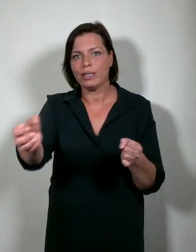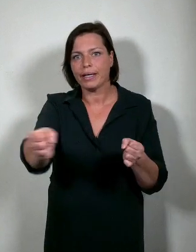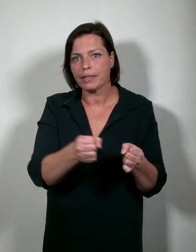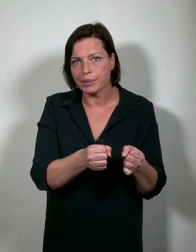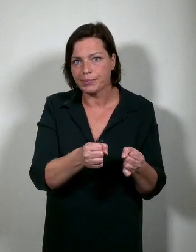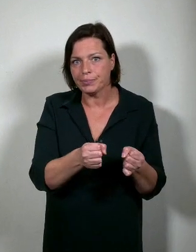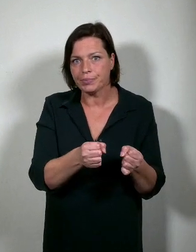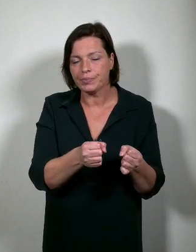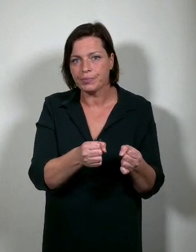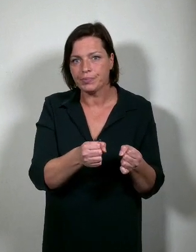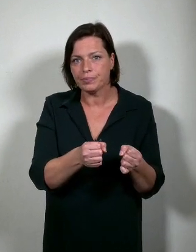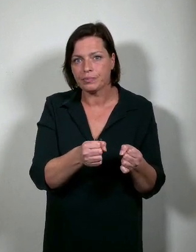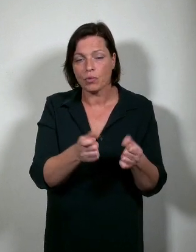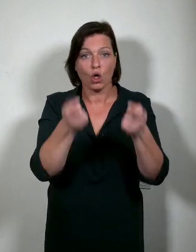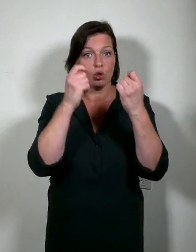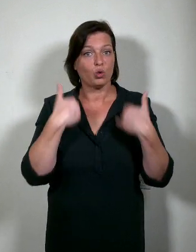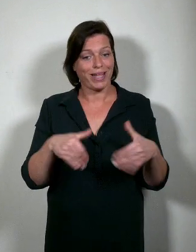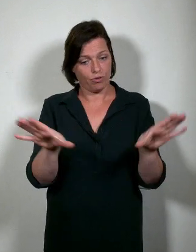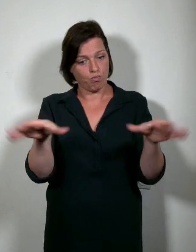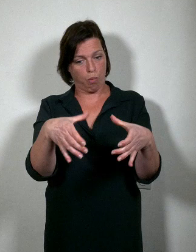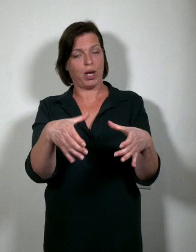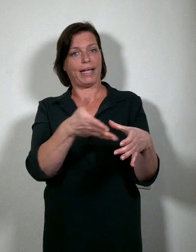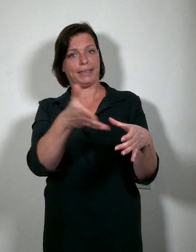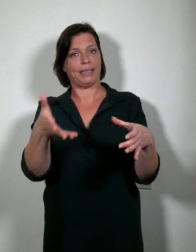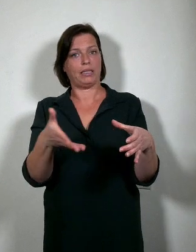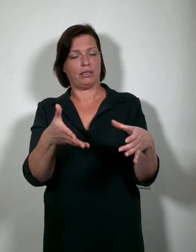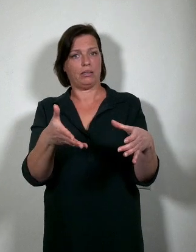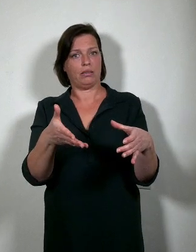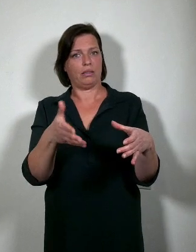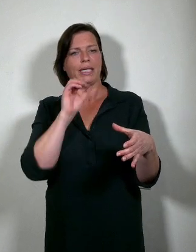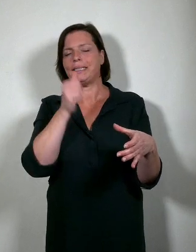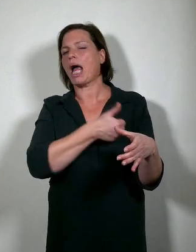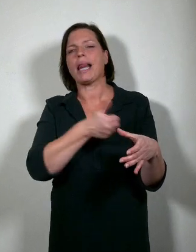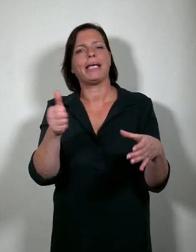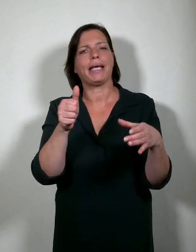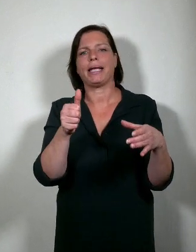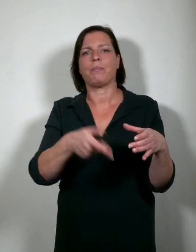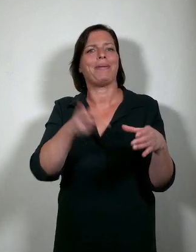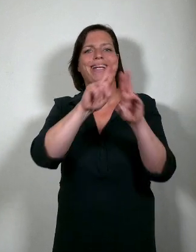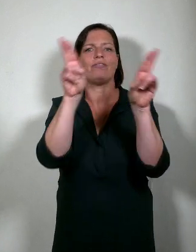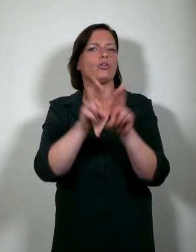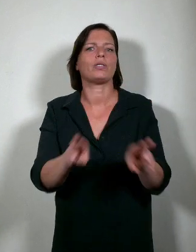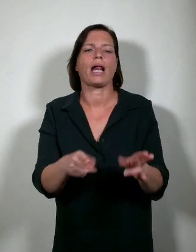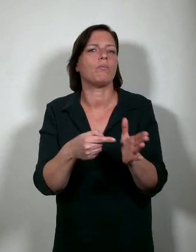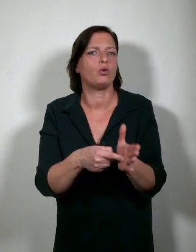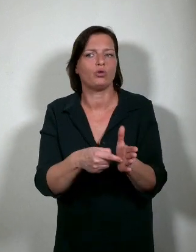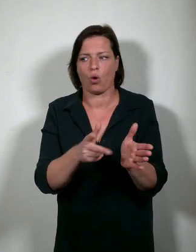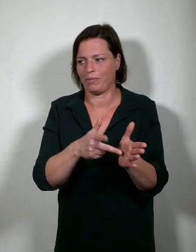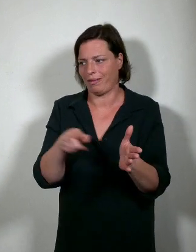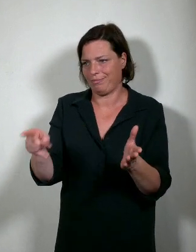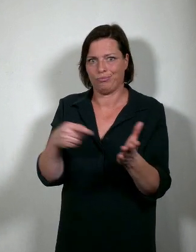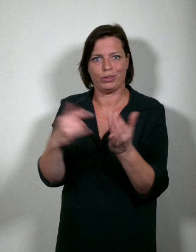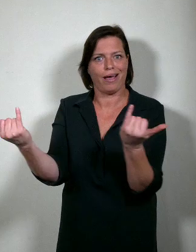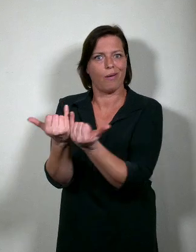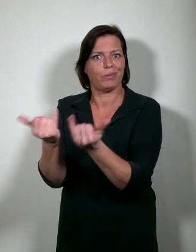Onze studentenpopulatie moet overigens niet alleen internationaler worden om tegemoet te komen aan de noden van het werkveld.